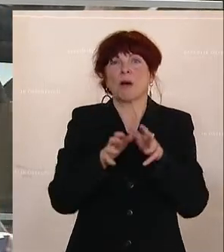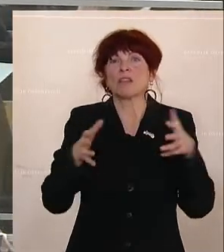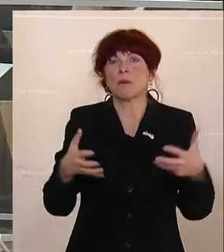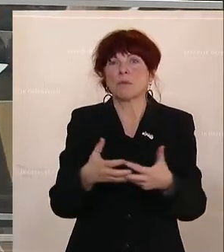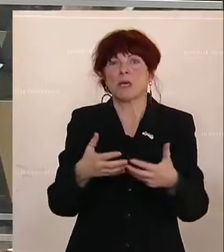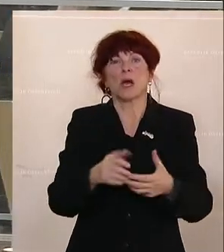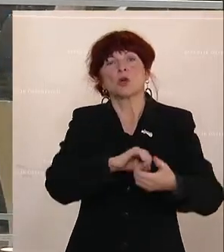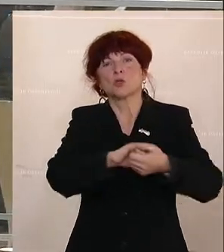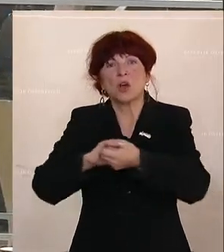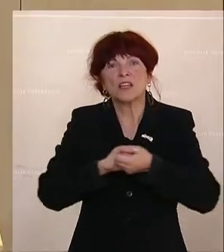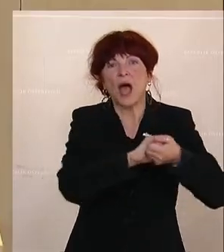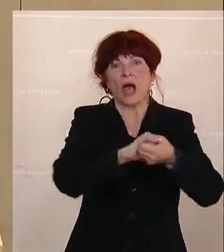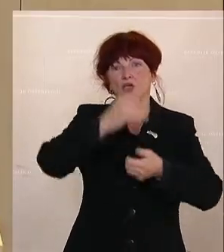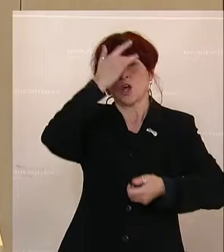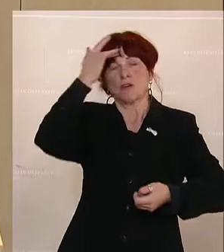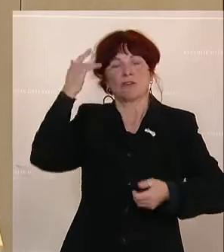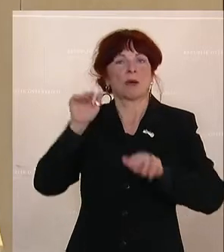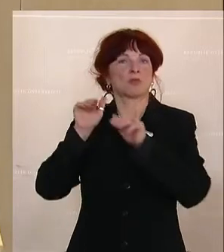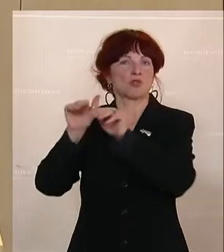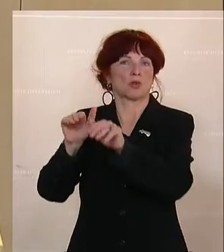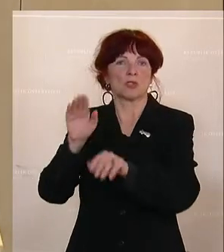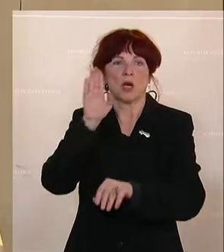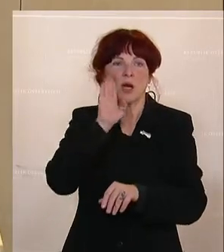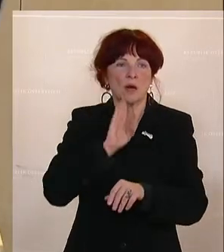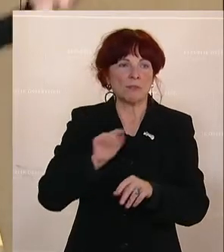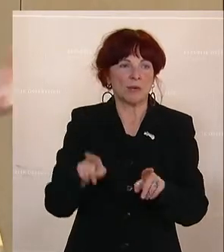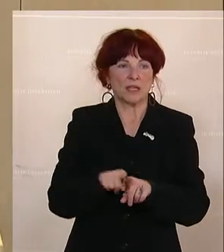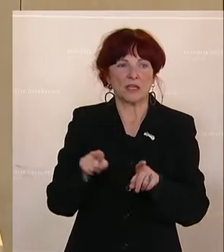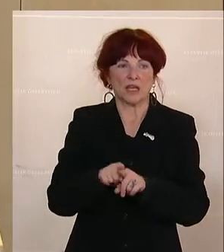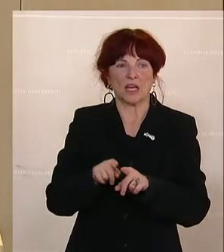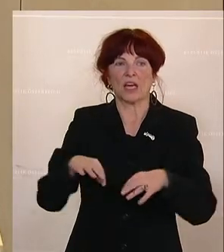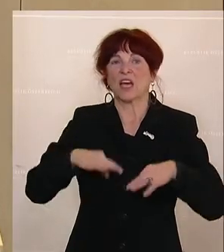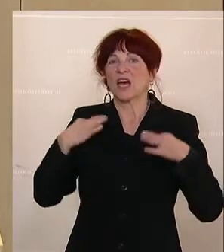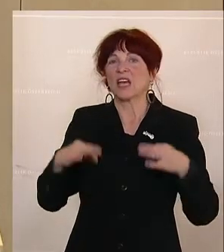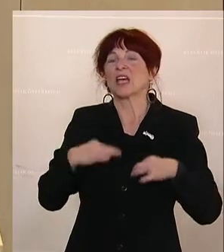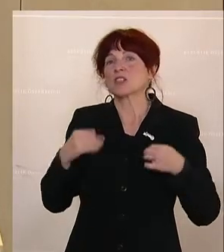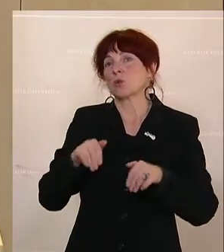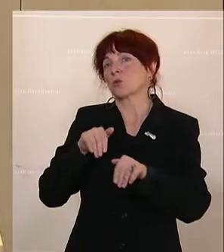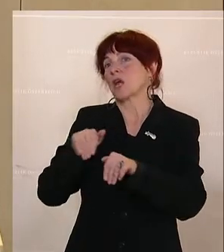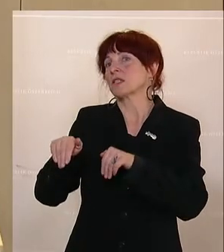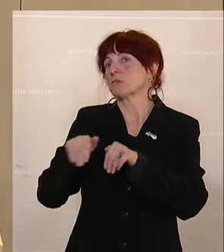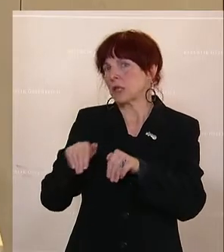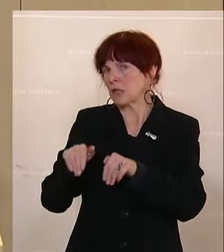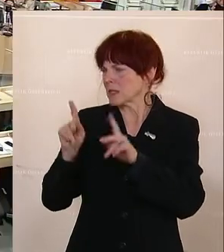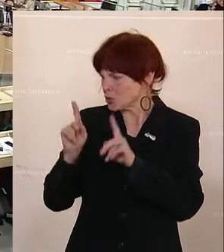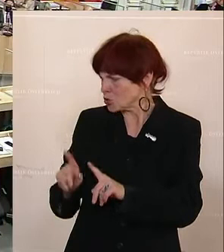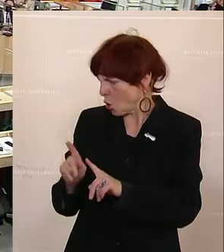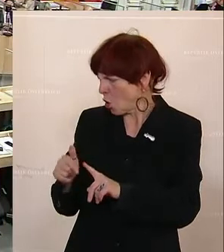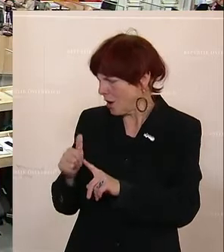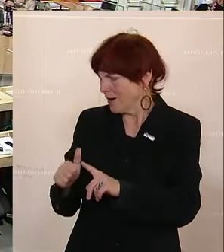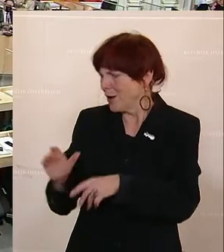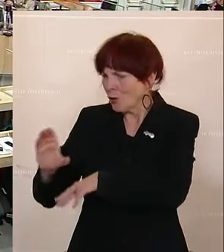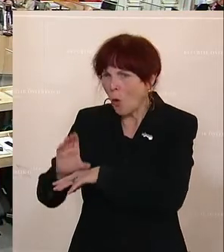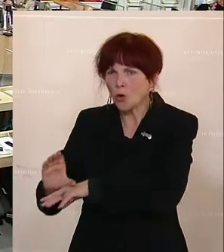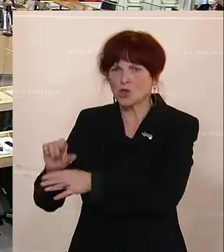Fremdschutz machen. Der Herr Gesundheitsminister, Zeun, Sie haben bitte mal ein Coaching, damit er mehr als einen Satz ohne Vorlage herausbringt, der immer nur sagt,